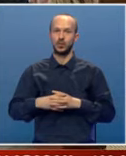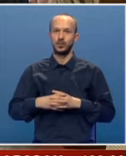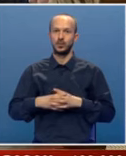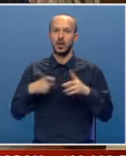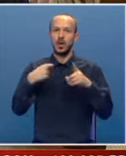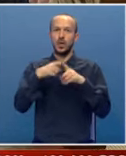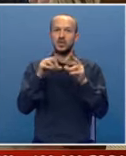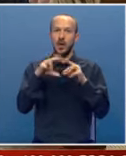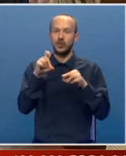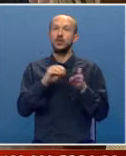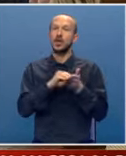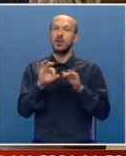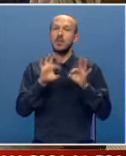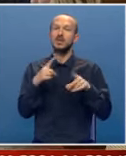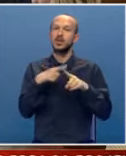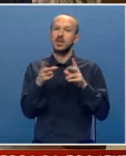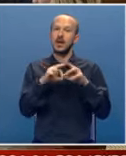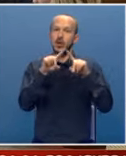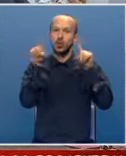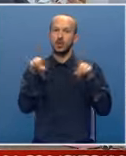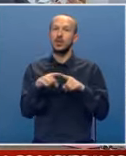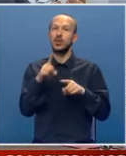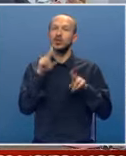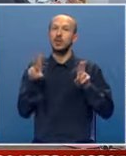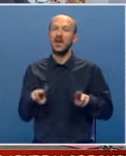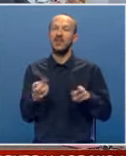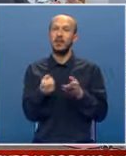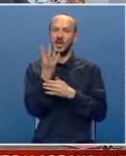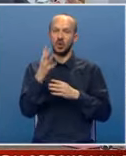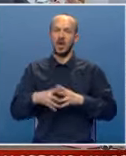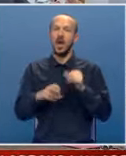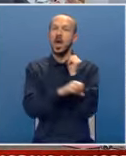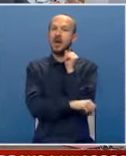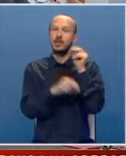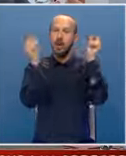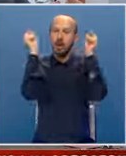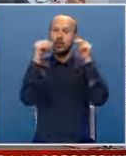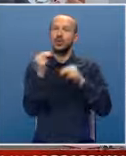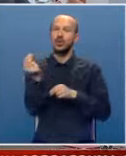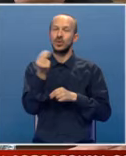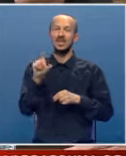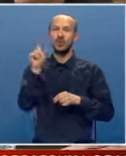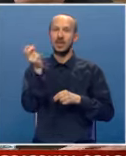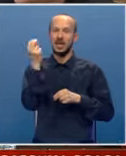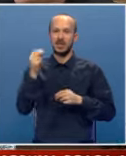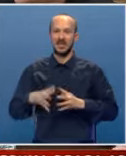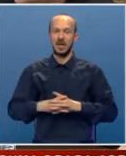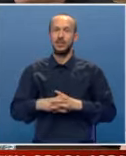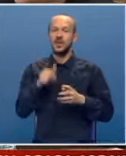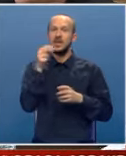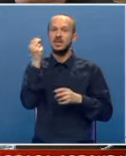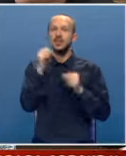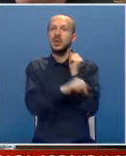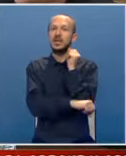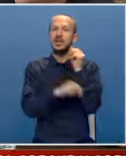Kuzmanović je naglasio da bez obzira na dokumente koji su pravne prirode, Akademiju nauka i umjetnosti Republike Srpske i Srpsko